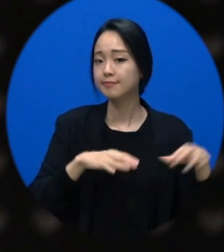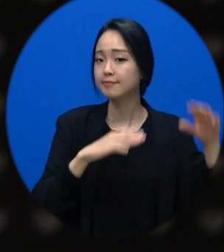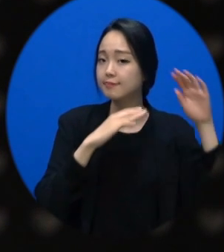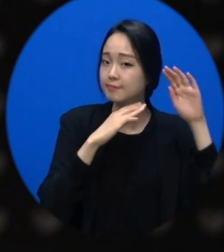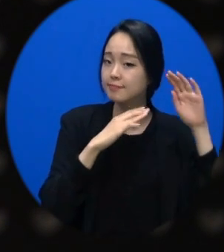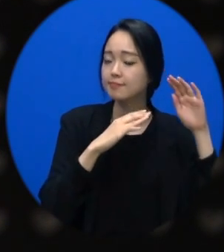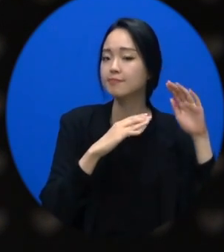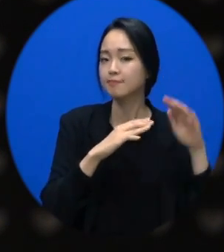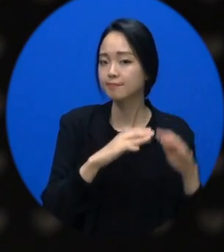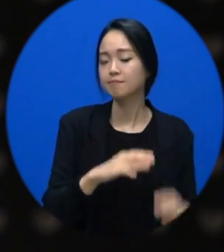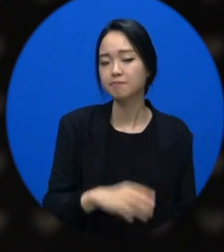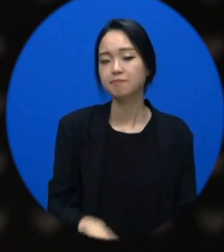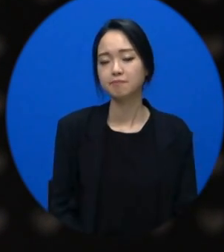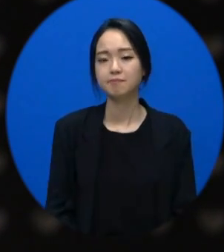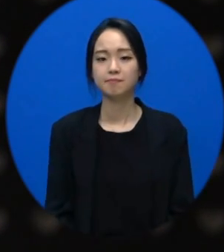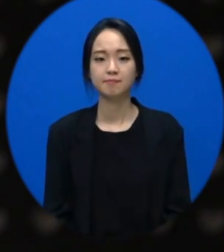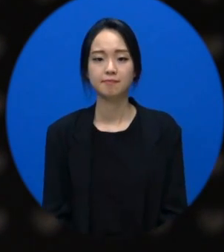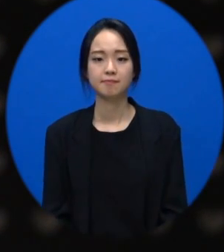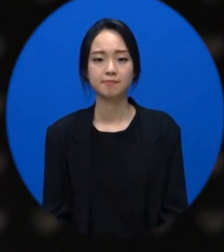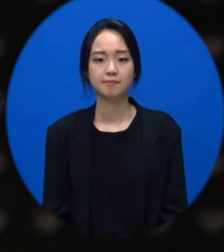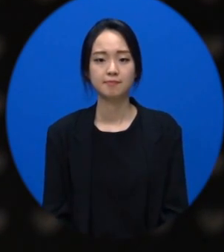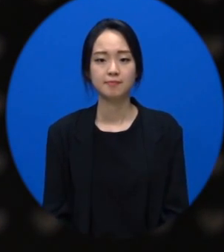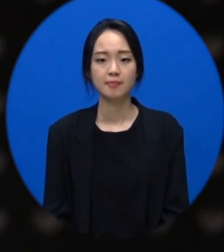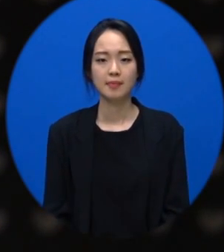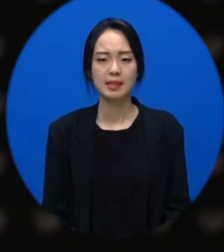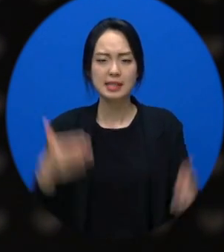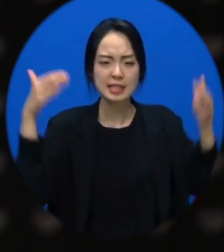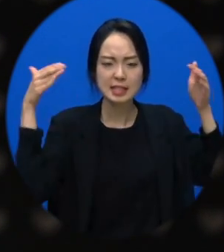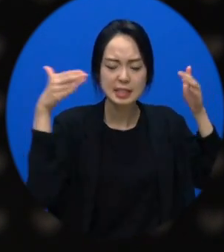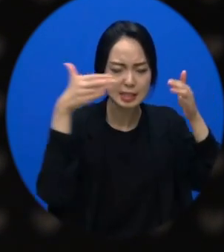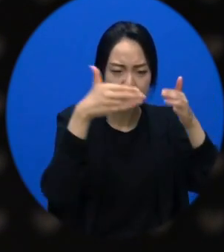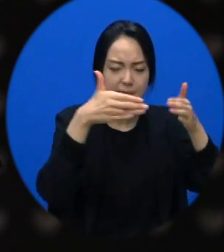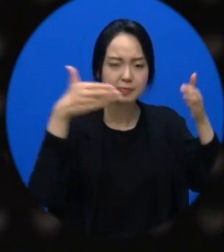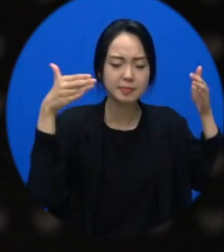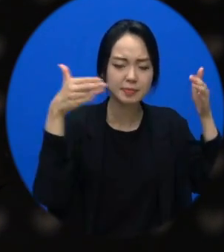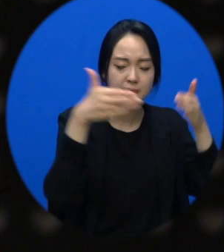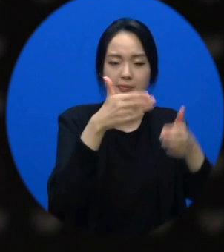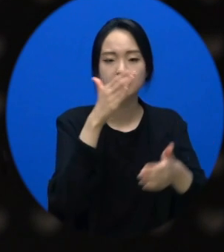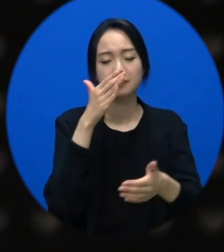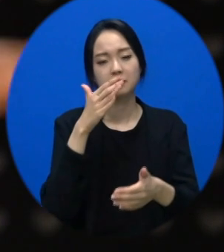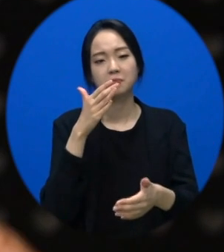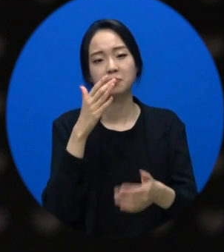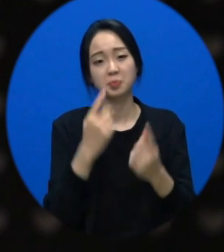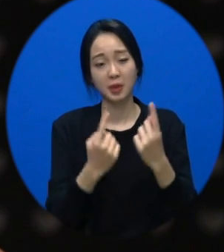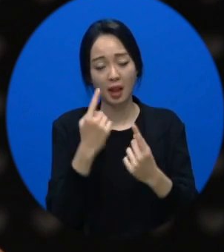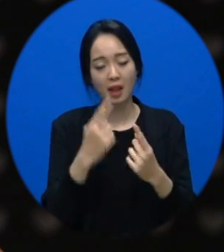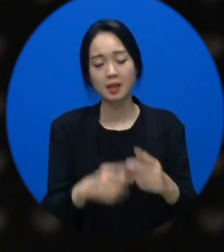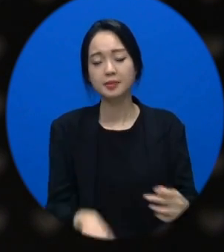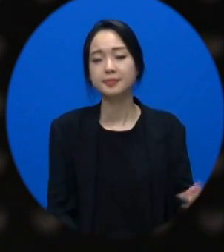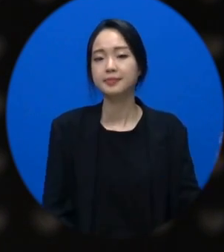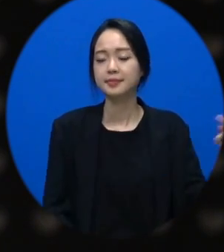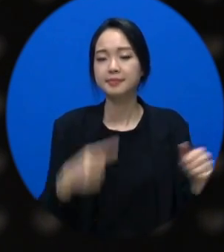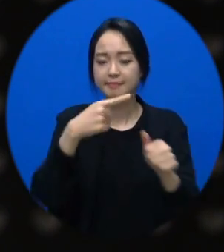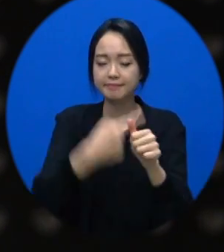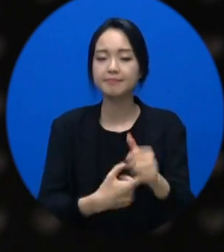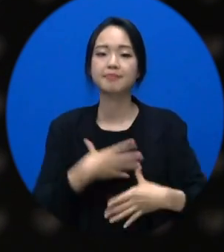제발 그런 얘기까지 집중해서 들으느라고 내 뇌를 혹사시키지 마시라고요. 그냥 한 개로 듣고 한 개로 흘리세요. 그런 얘기.